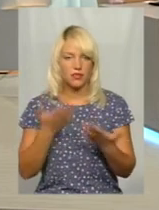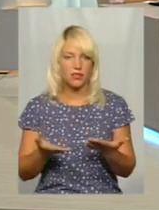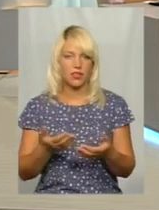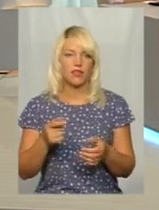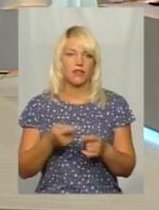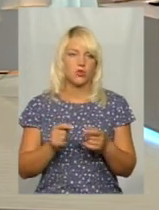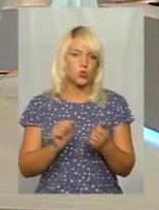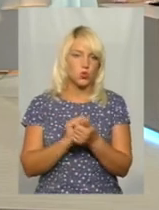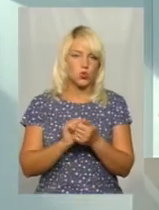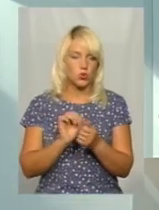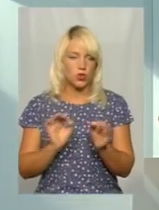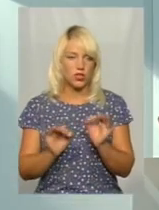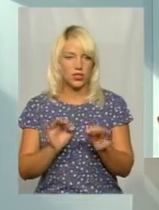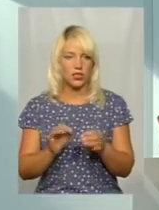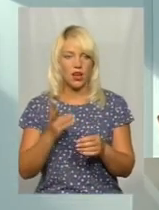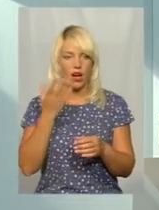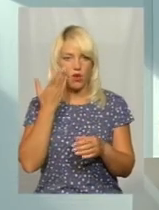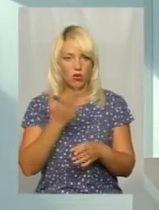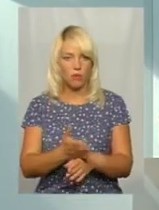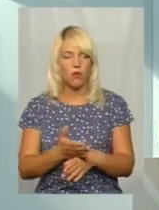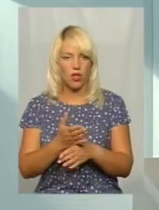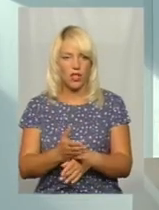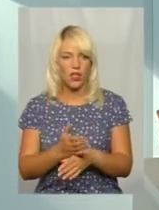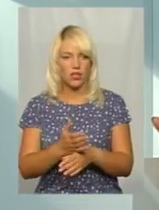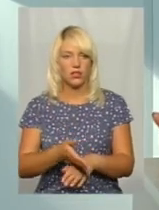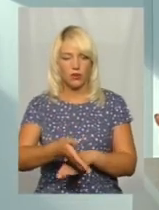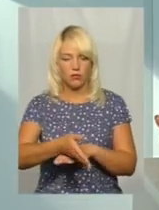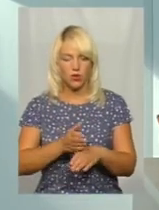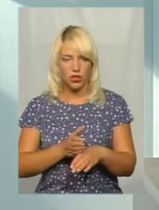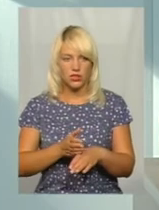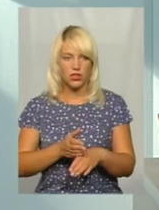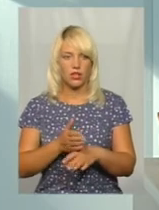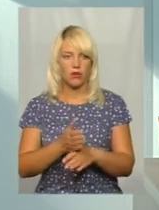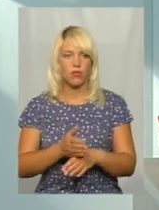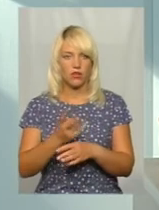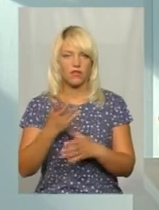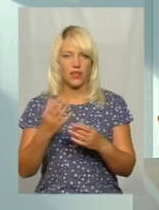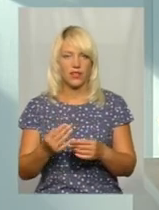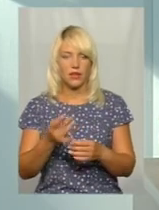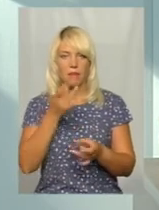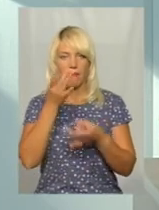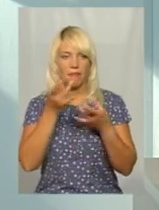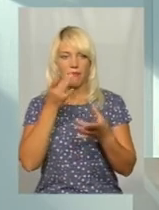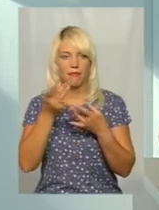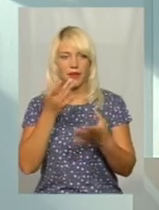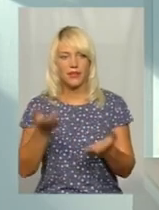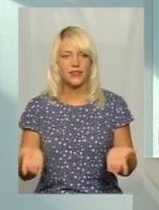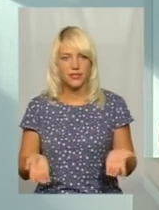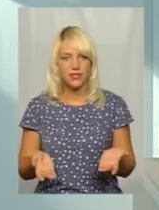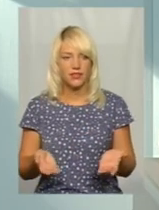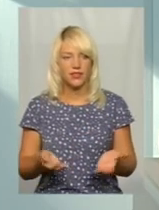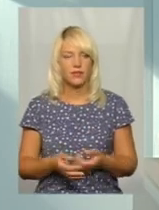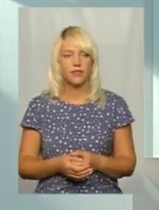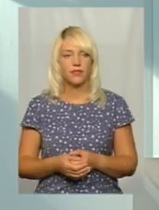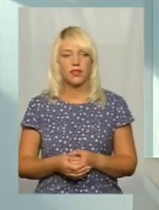він сухий, але він полежав, розрізали, полежали два дні, ну, чи там, якщо ви не встигли його